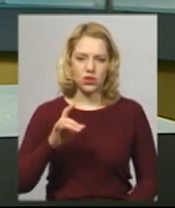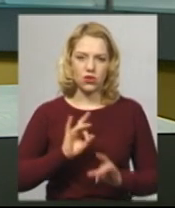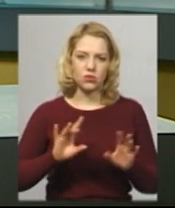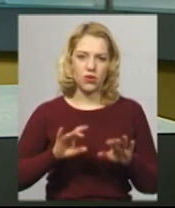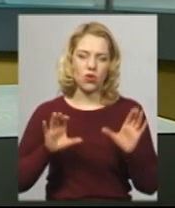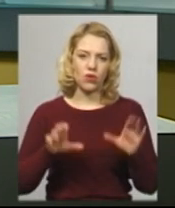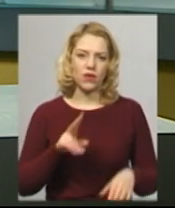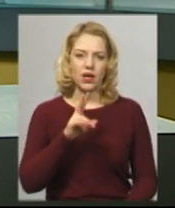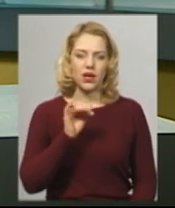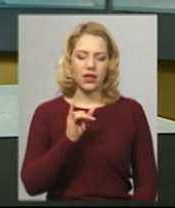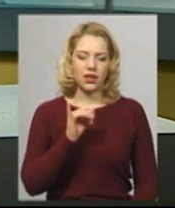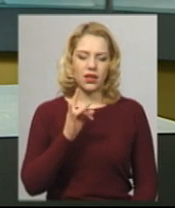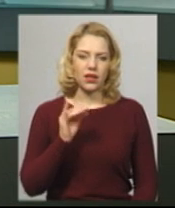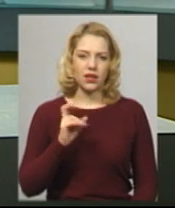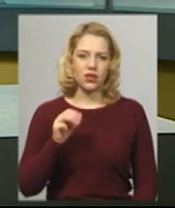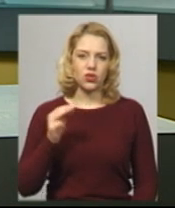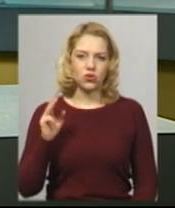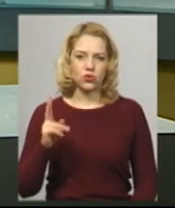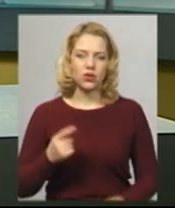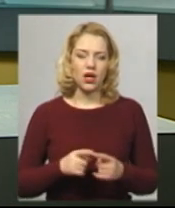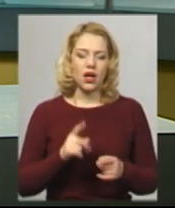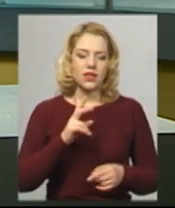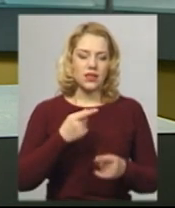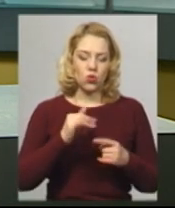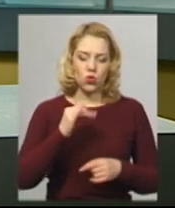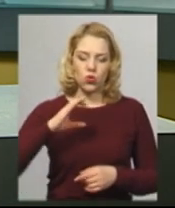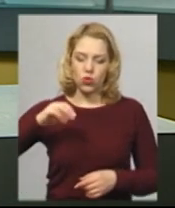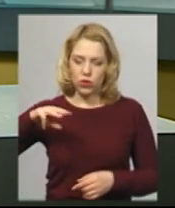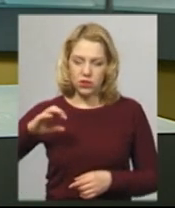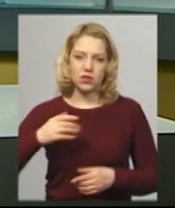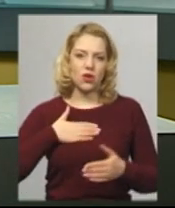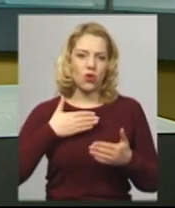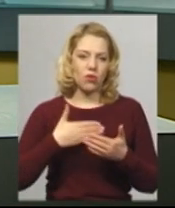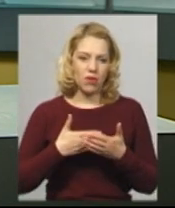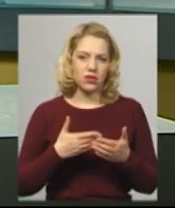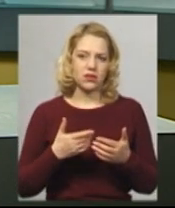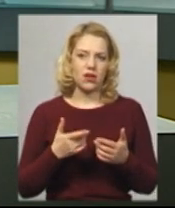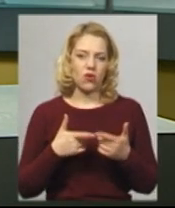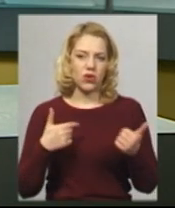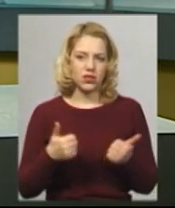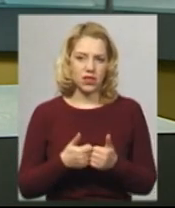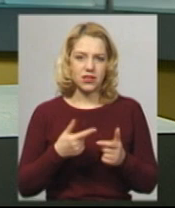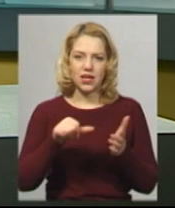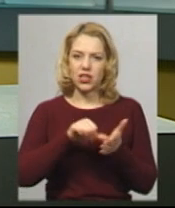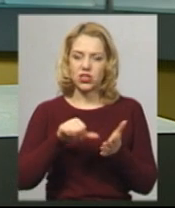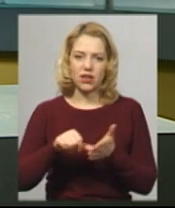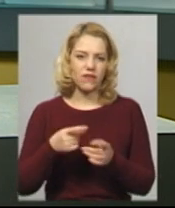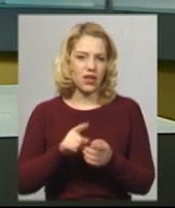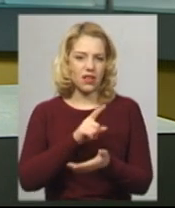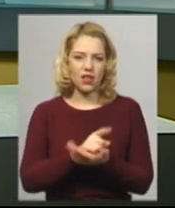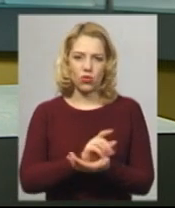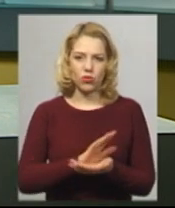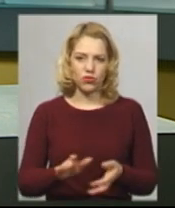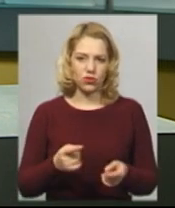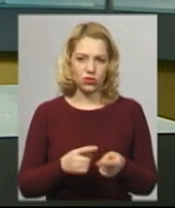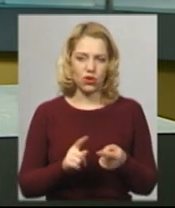Кирікищук. З її слів, УТОС – громадська добровільна організація і членство в ній не обов'язково. Реальна кількість незрячих та слабозорих